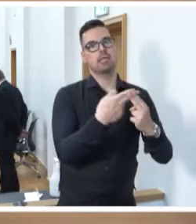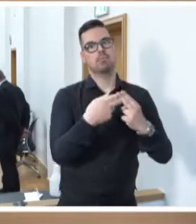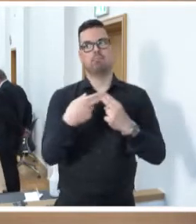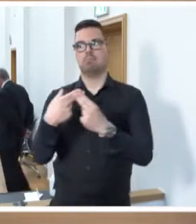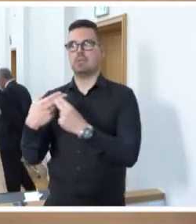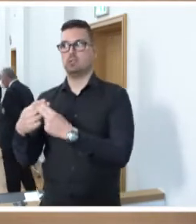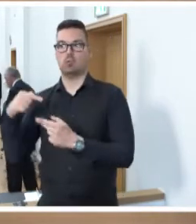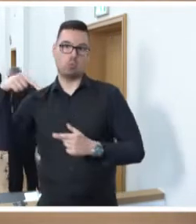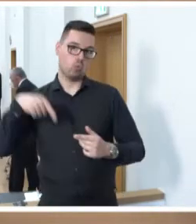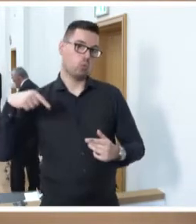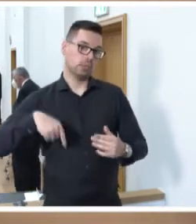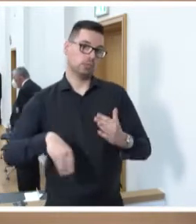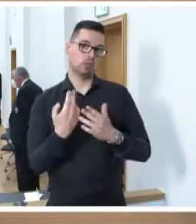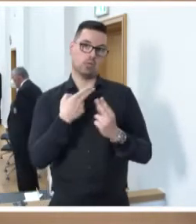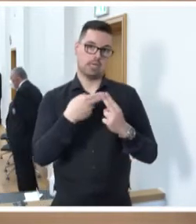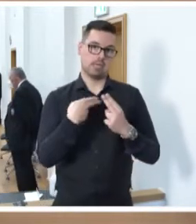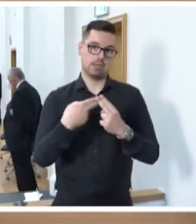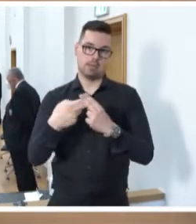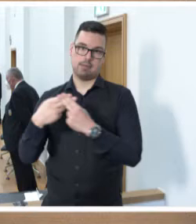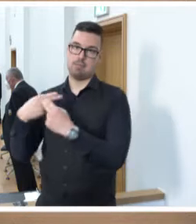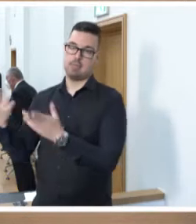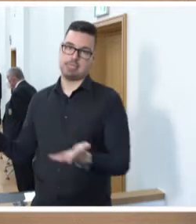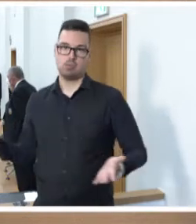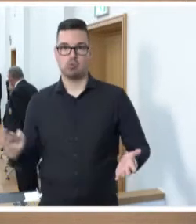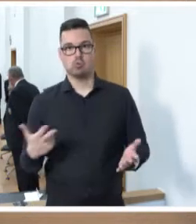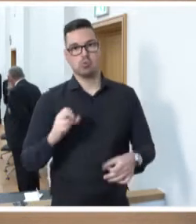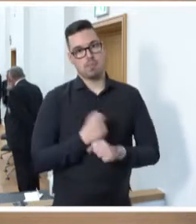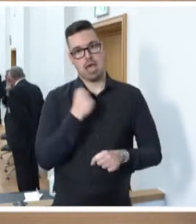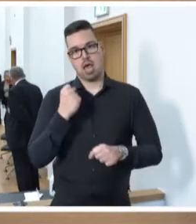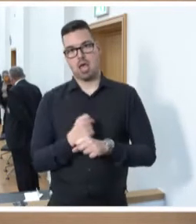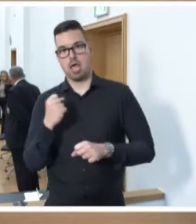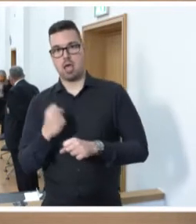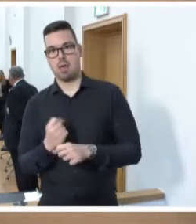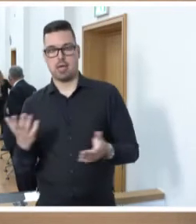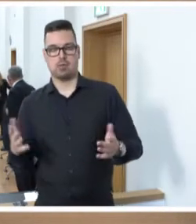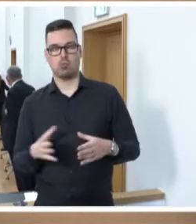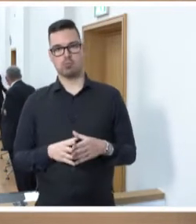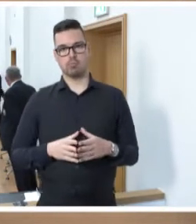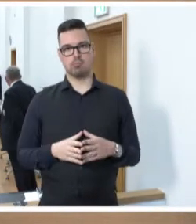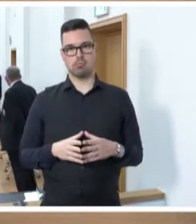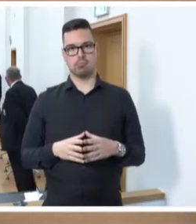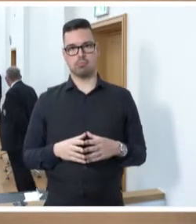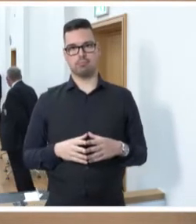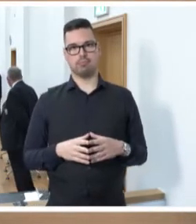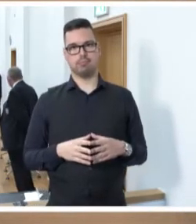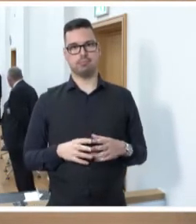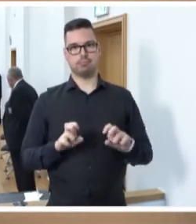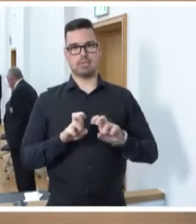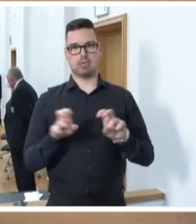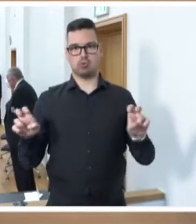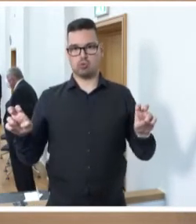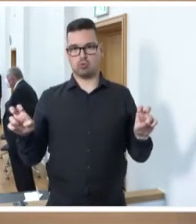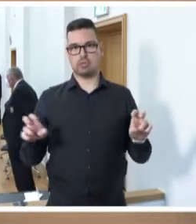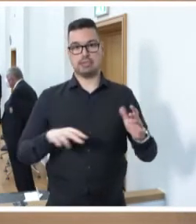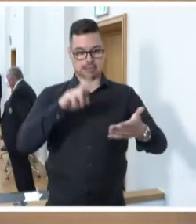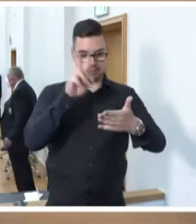heutigen Gegebenheiten sowie redaktionelle Überarbeitungen berücksichtigt. Der Ausschuss hat den Gesetzentwurf